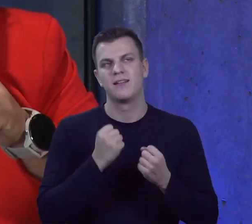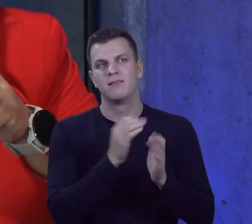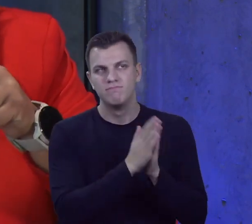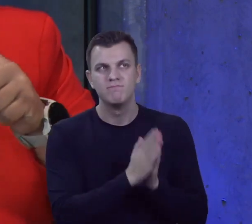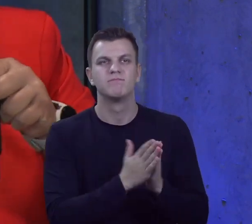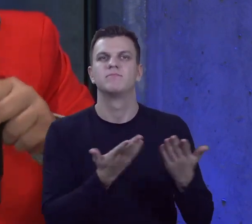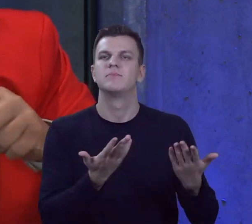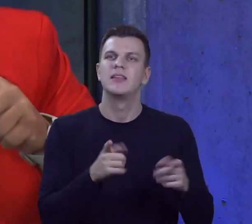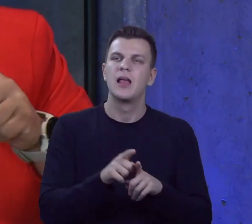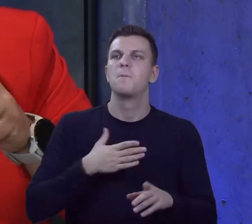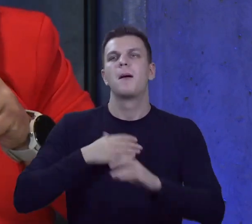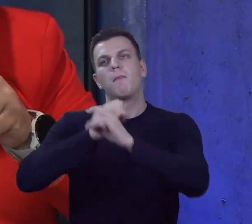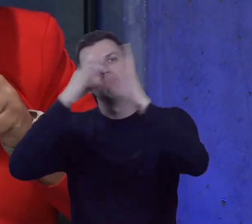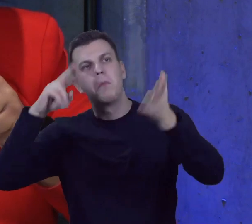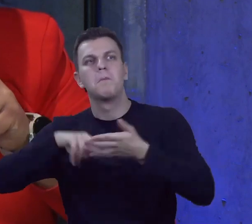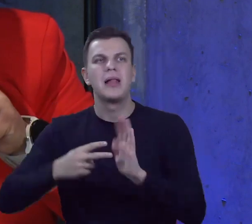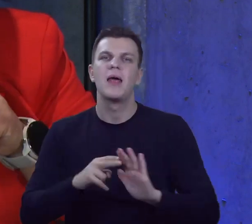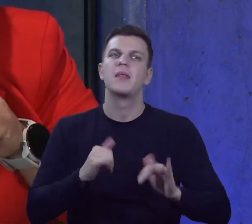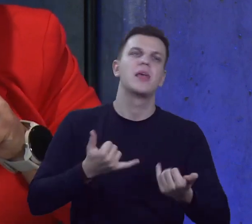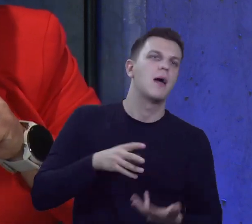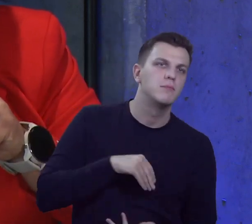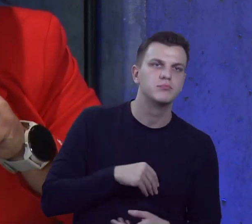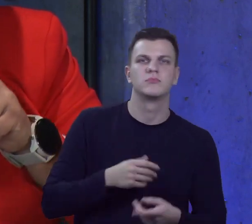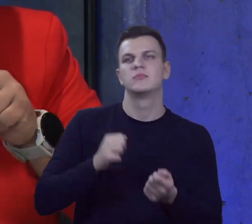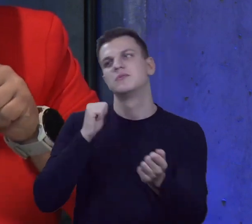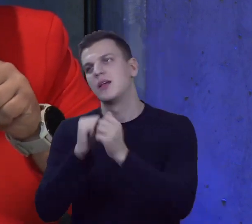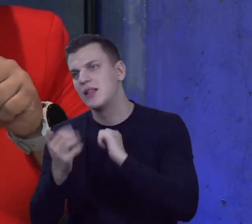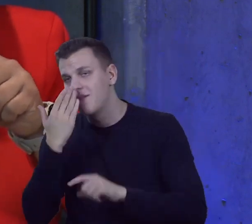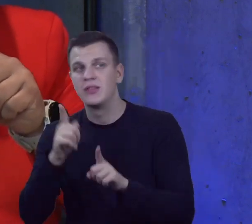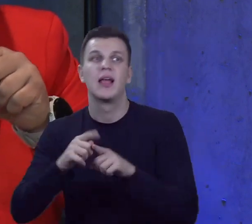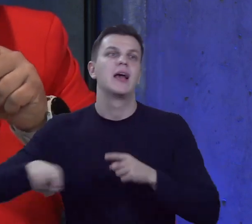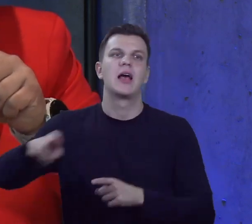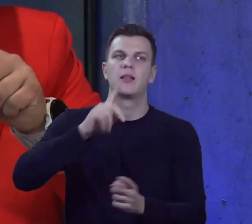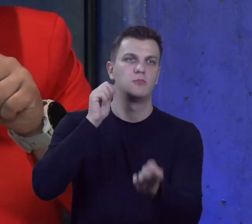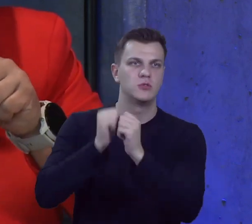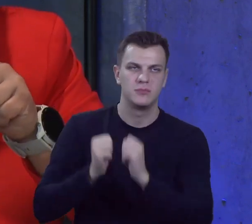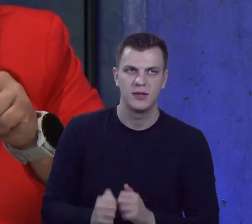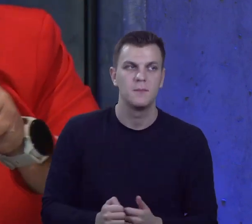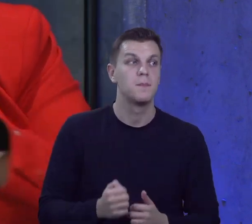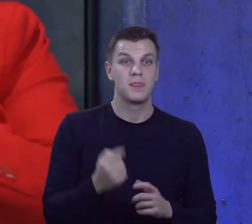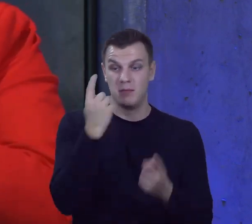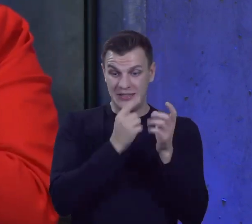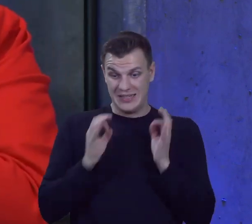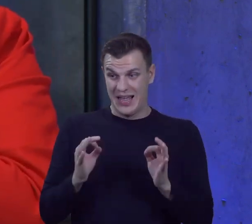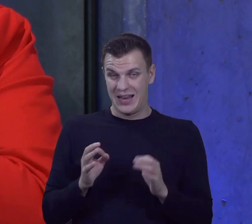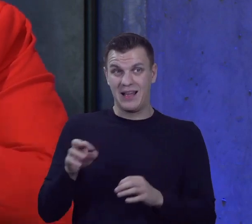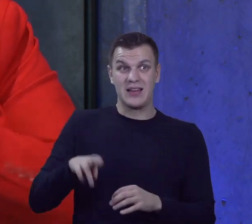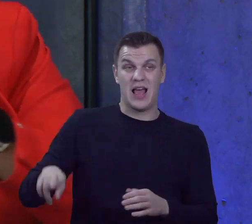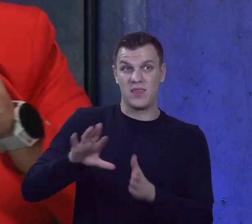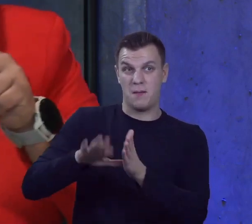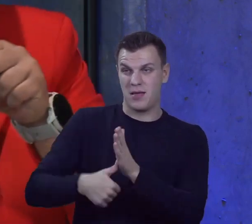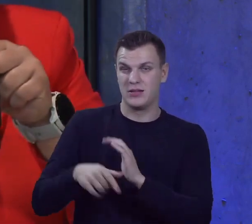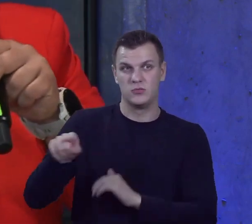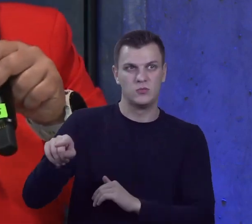można zmieniać i że należy wymieniać te Rady. Myślę, że Rada Miejska, z którą w tej chwili współpracuję, trochę fenomenem